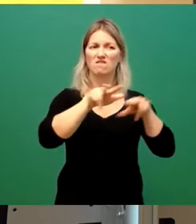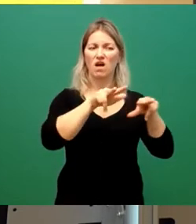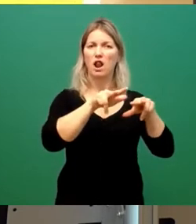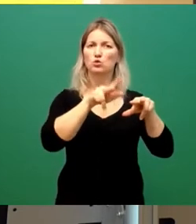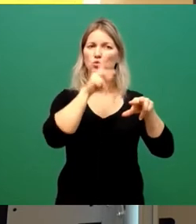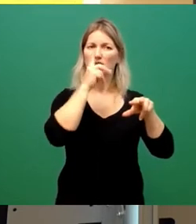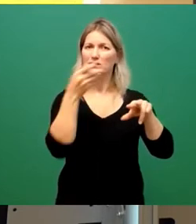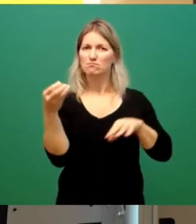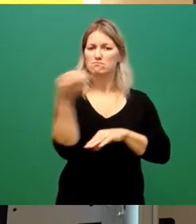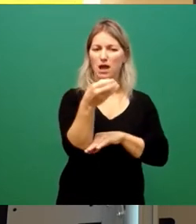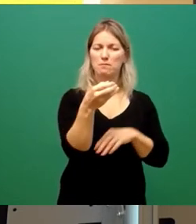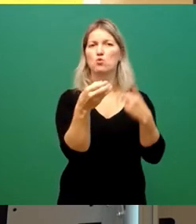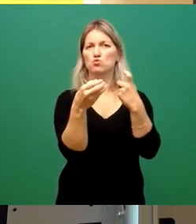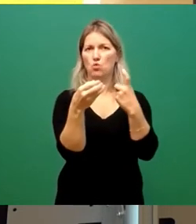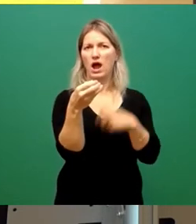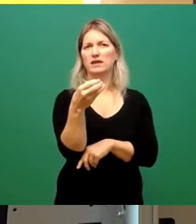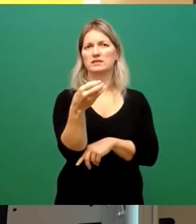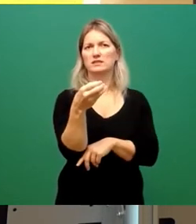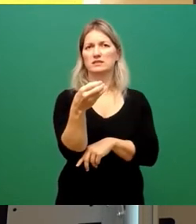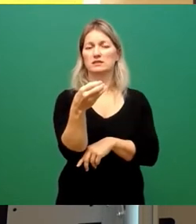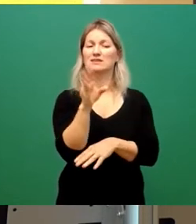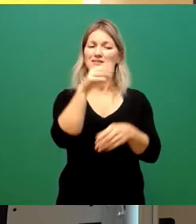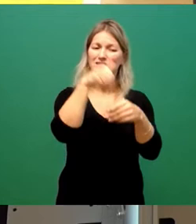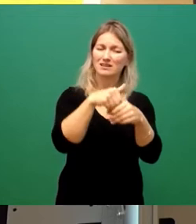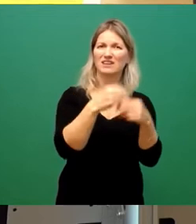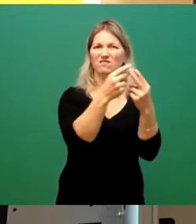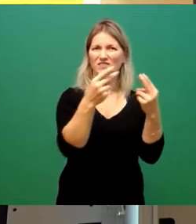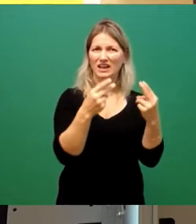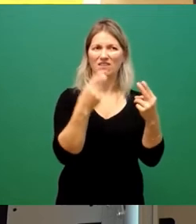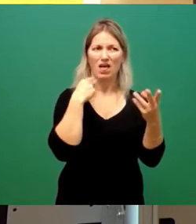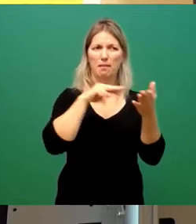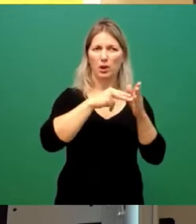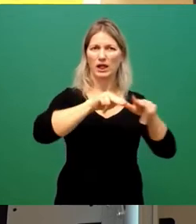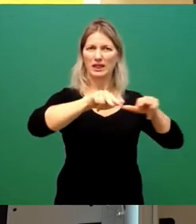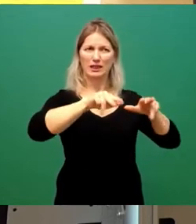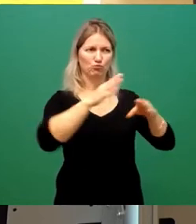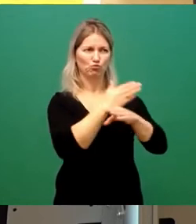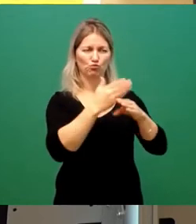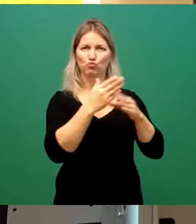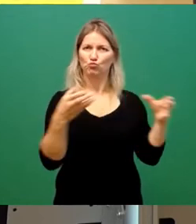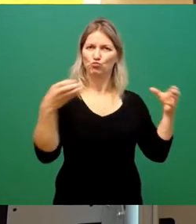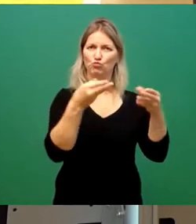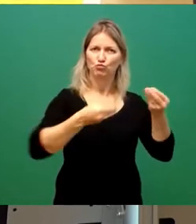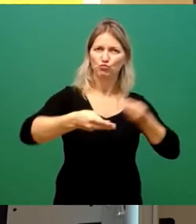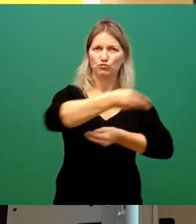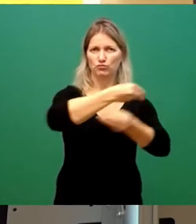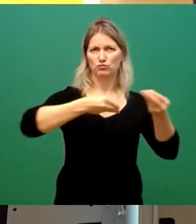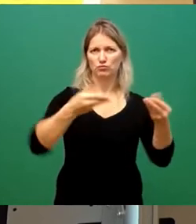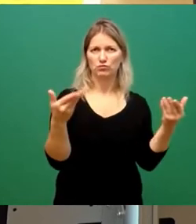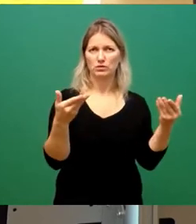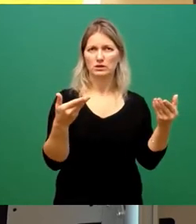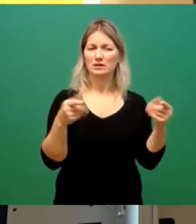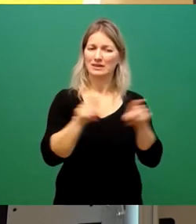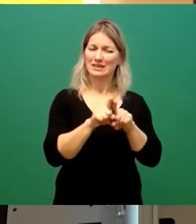unter Einbeziehung der wesentlichen politischen Kräfte in dieser Stadt, so wie es der Gesetzgeber sich